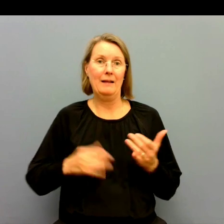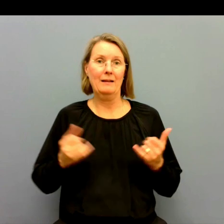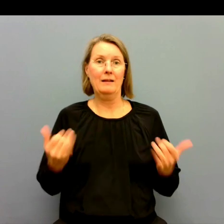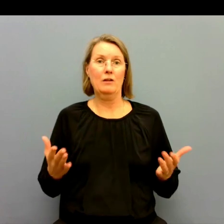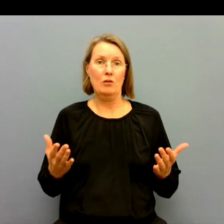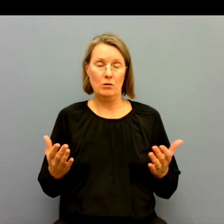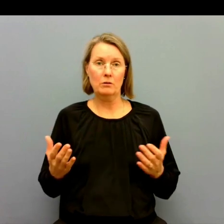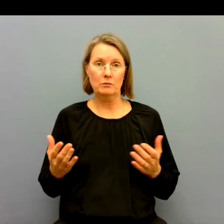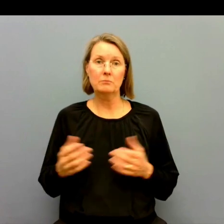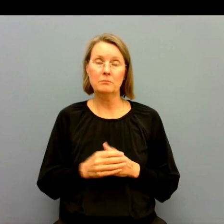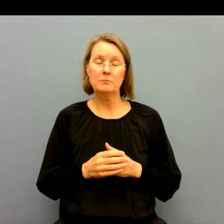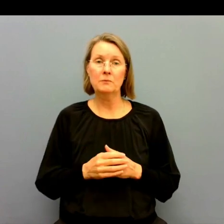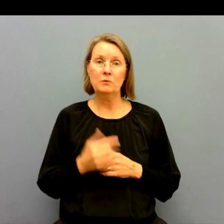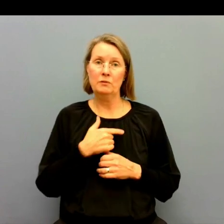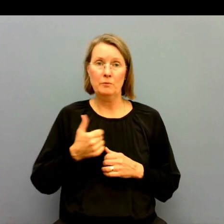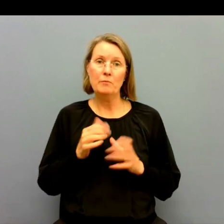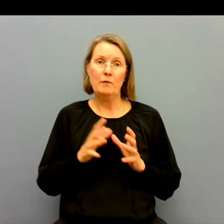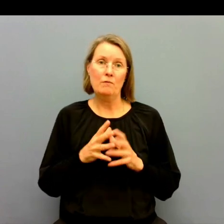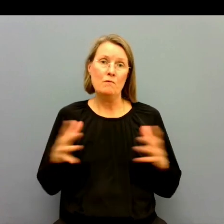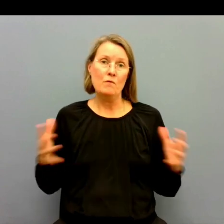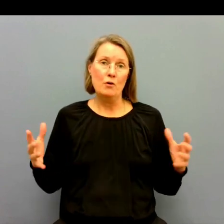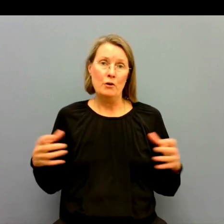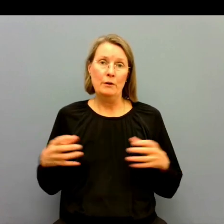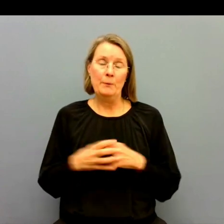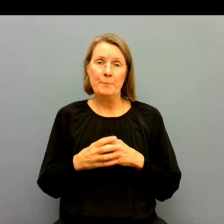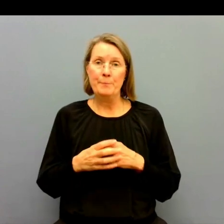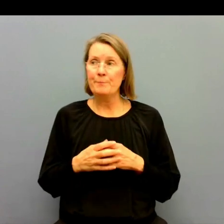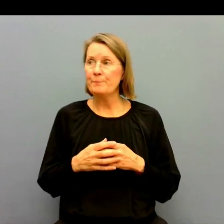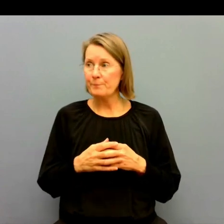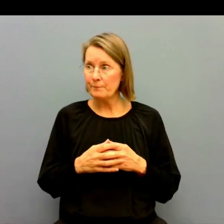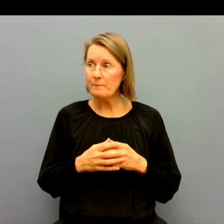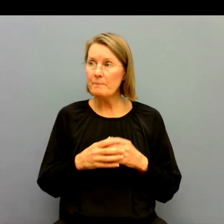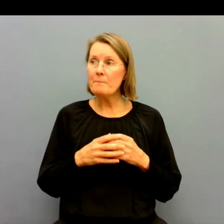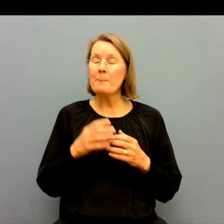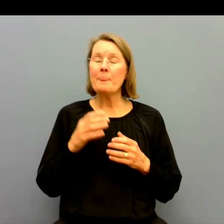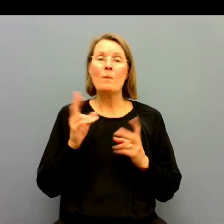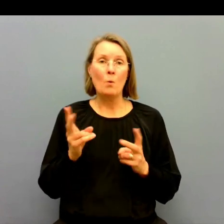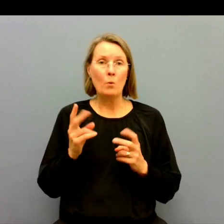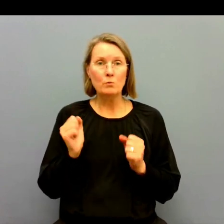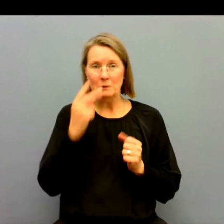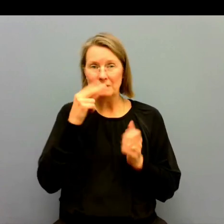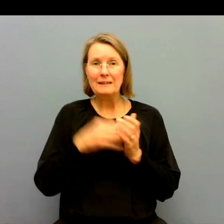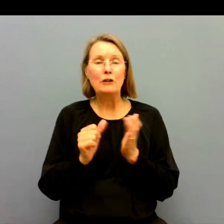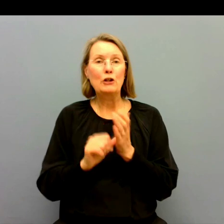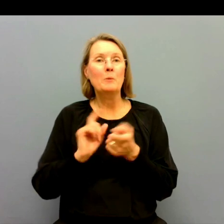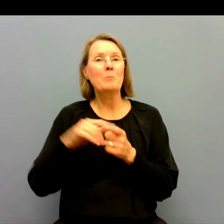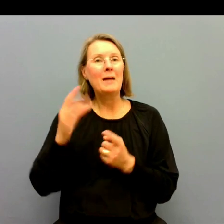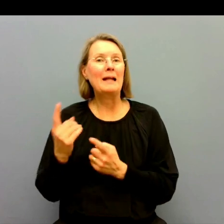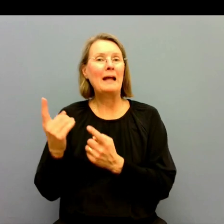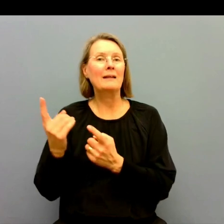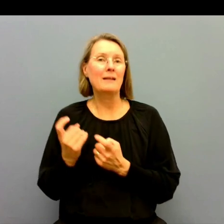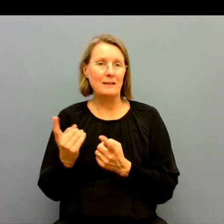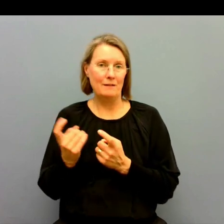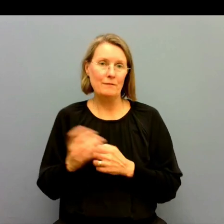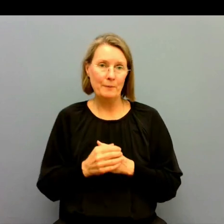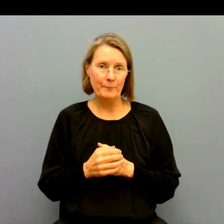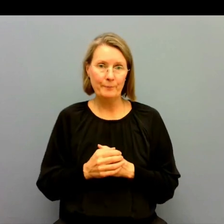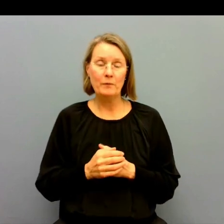Och då måste styrket vara attraktivt också. Så jag tycker den biten som ni lyfter där med att all